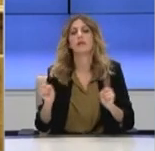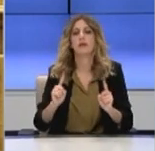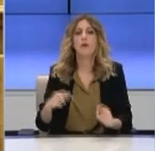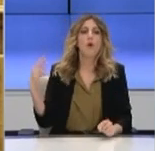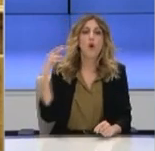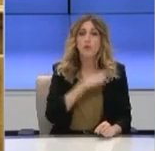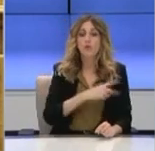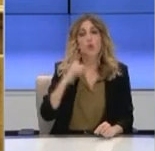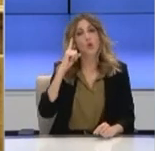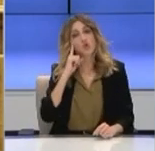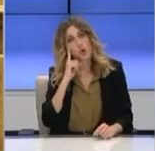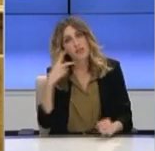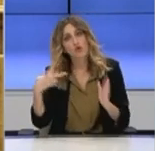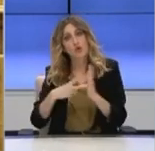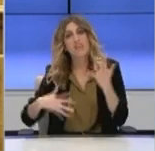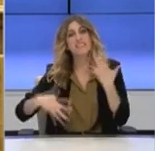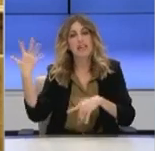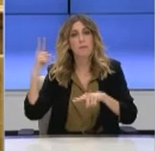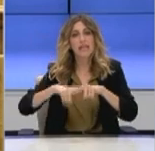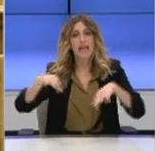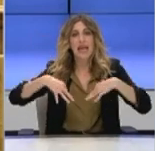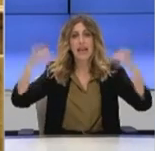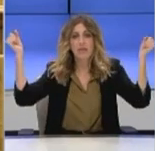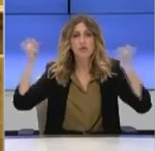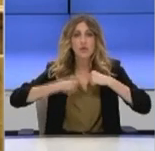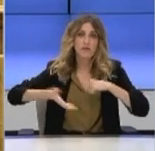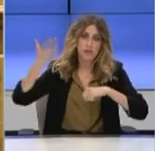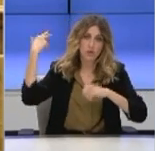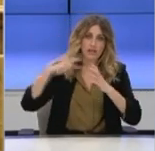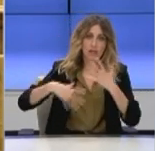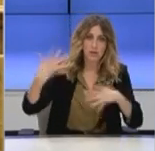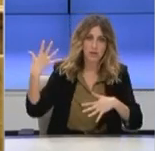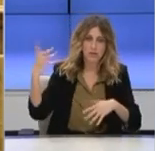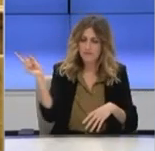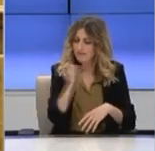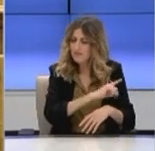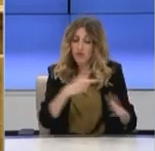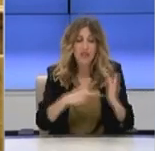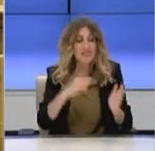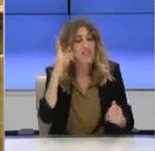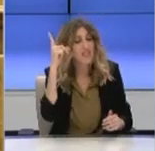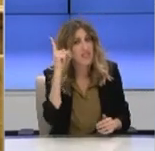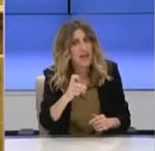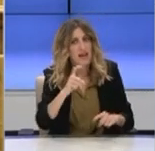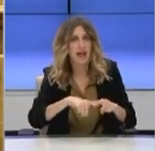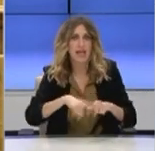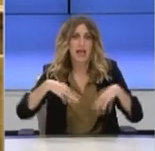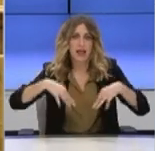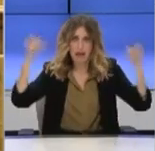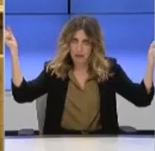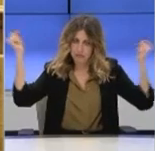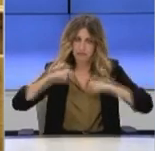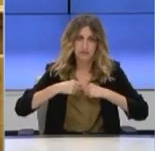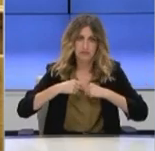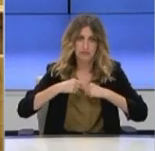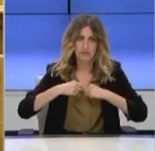το 2015. Κύριε Μητσοτάκη, η χώρα πτώχευσε το 2010. Γι' αυτό έχουμε τα μνημόνια. Δεν τα έχουμε γιατί ο κύριος